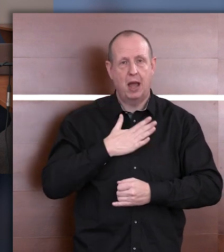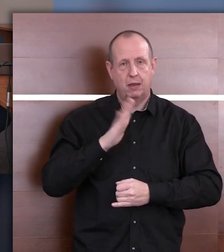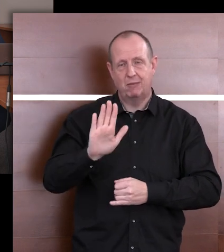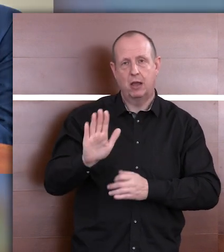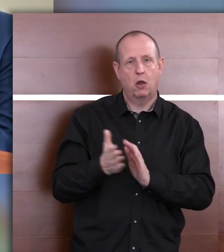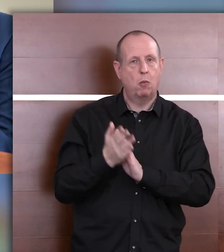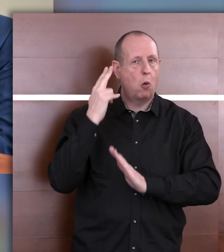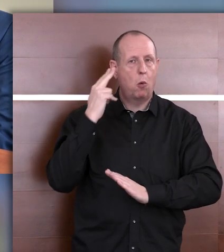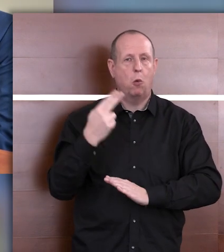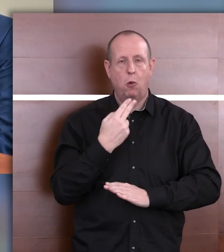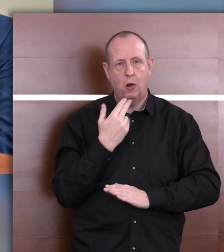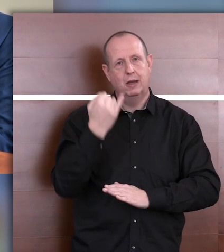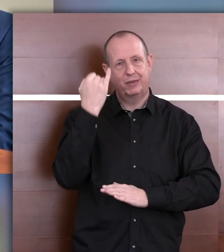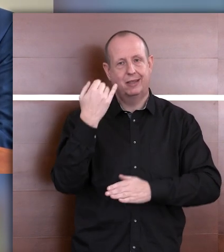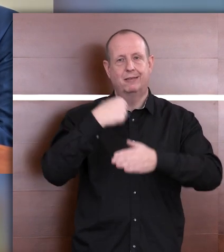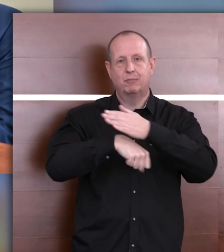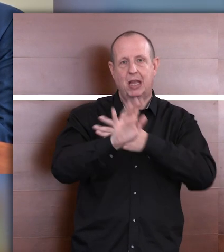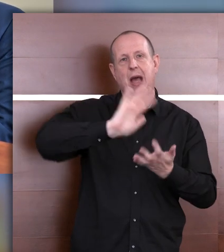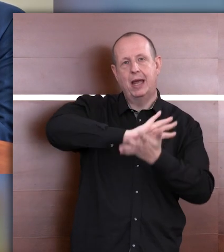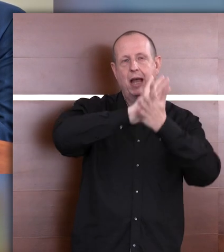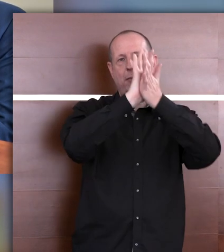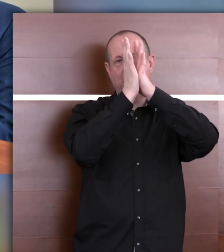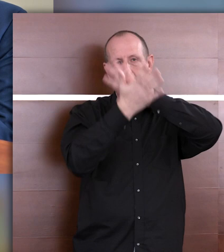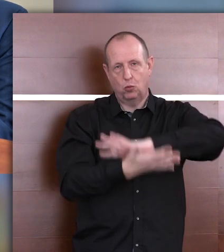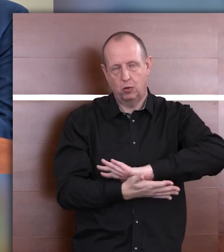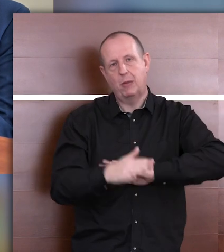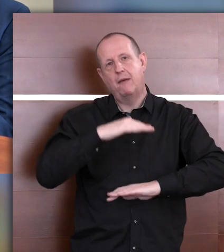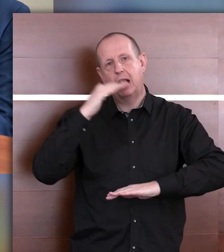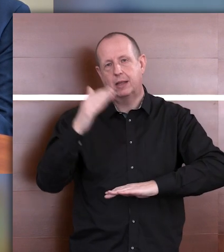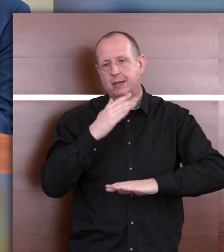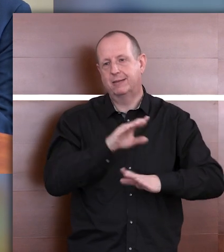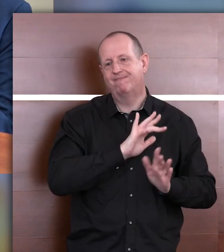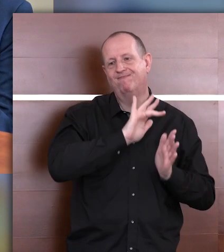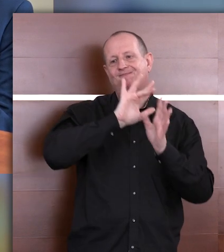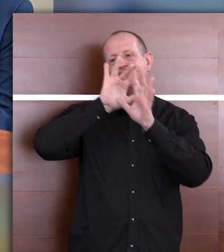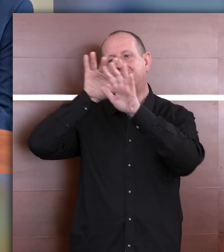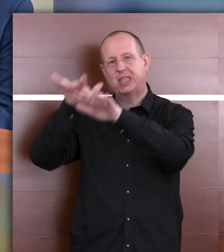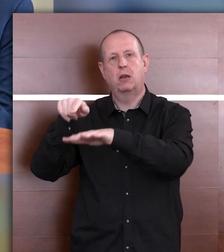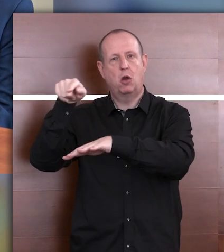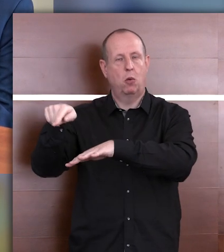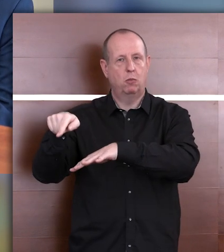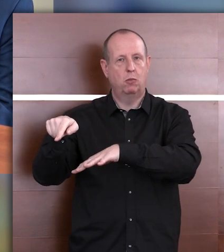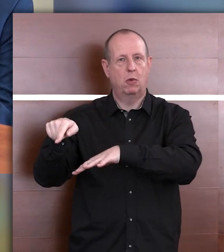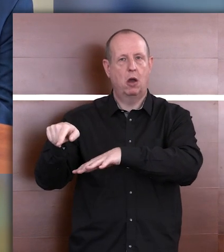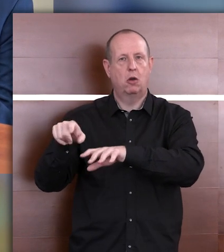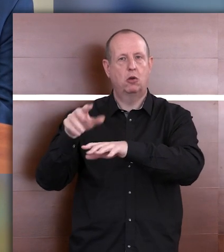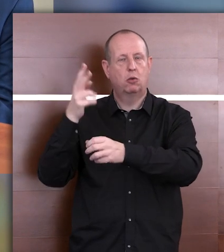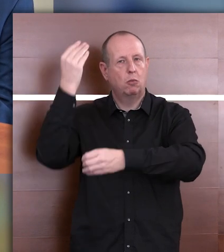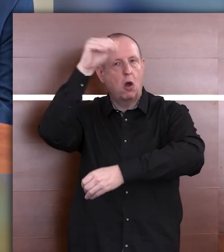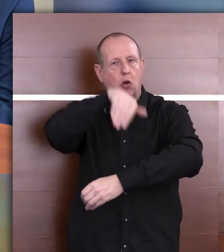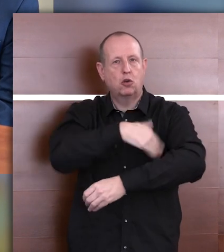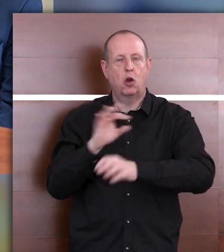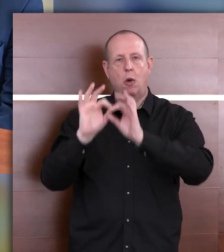rehabilitują je i wysłają je do szkoły ogólnodostępnej. Wręcz zakazują nauki języka migowego, bo